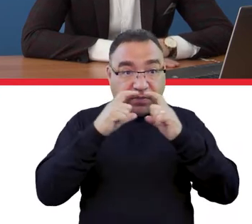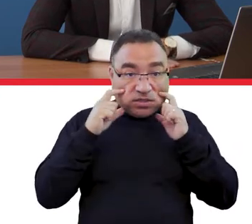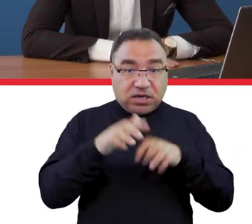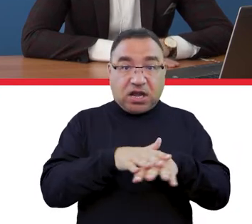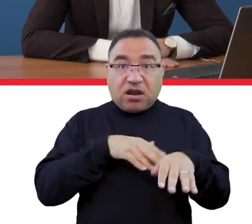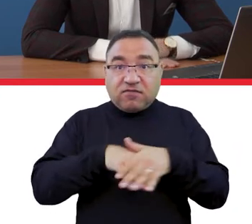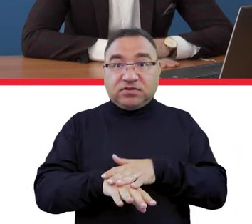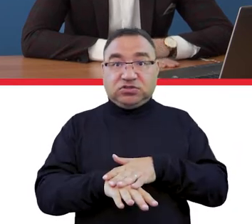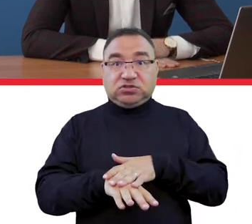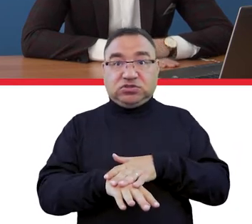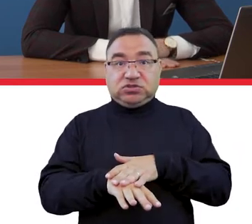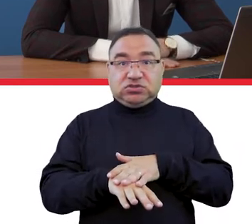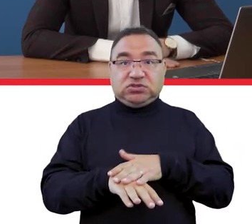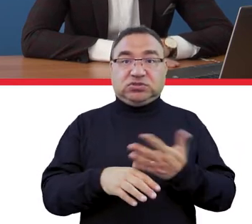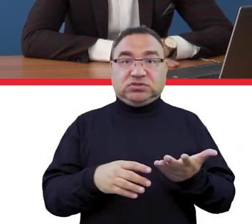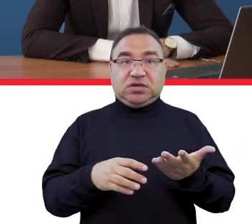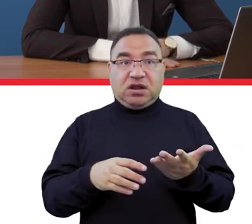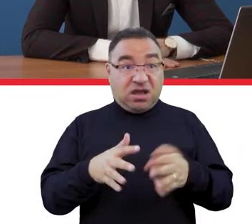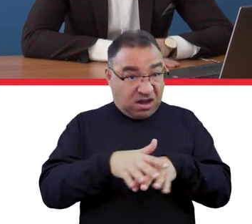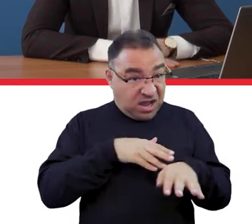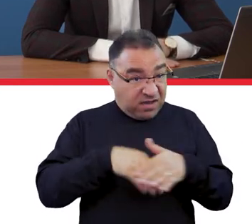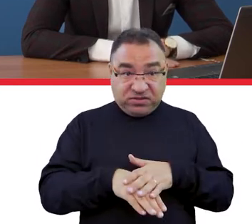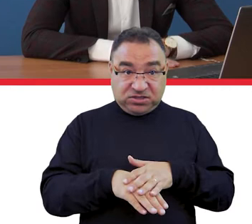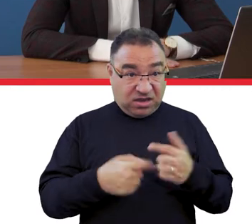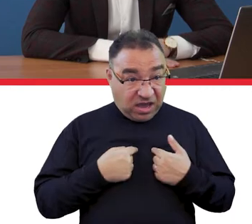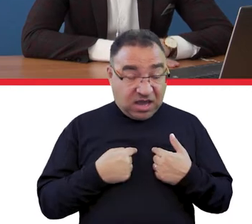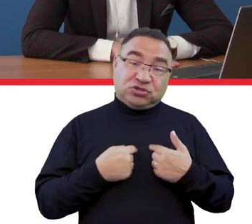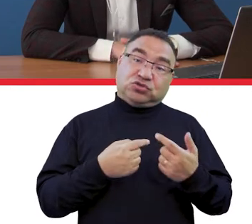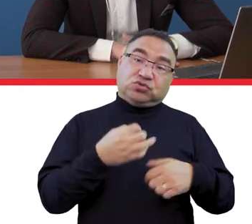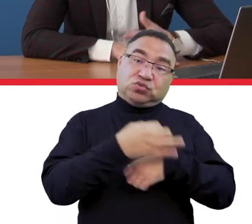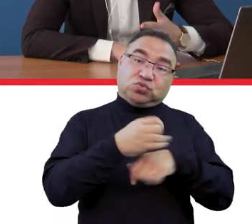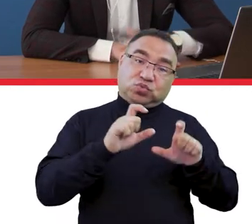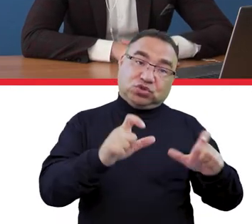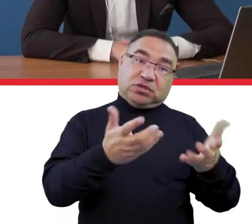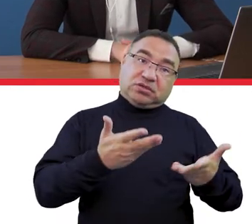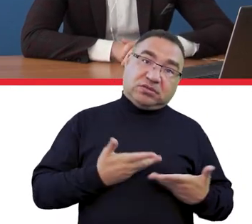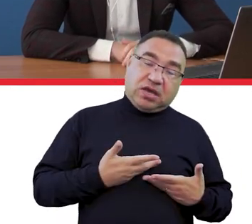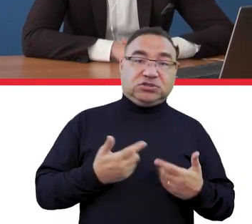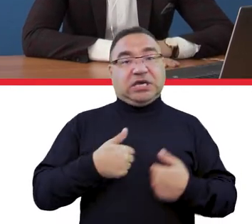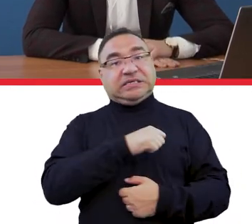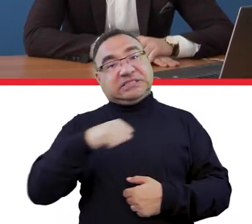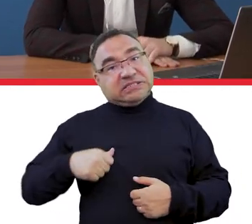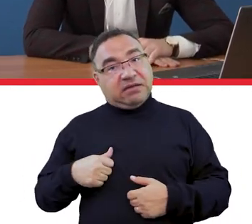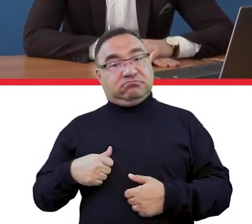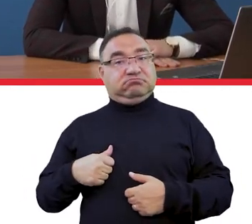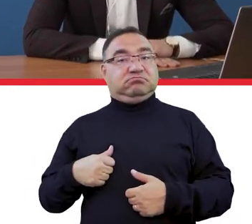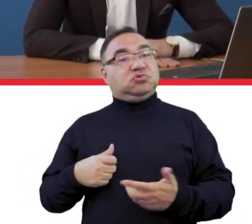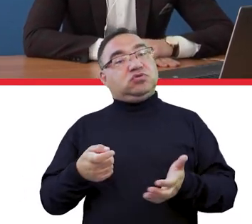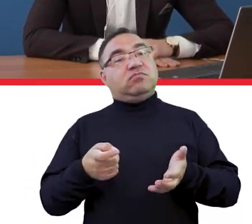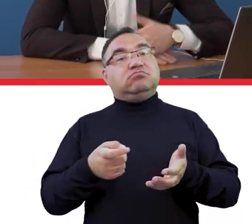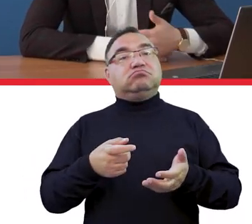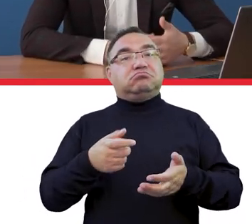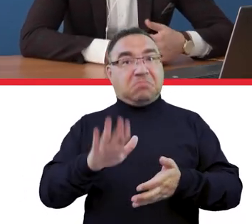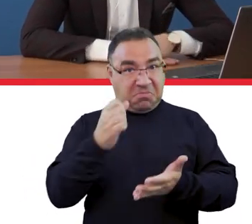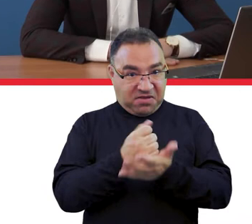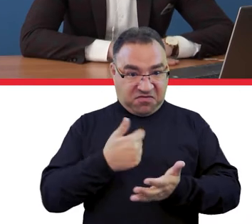maseczki i rękawiczki, o ile z maseczkami jesteśmy w stanie się zgodzić, to czy rękawiczki nie powinna zapewnić nam uczelnia. Bardzo podobne pytanie, ale tutaj jakby, czy uczelnia ma